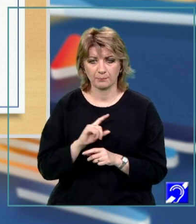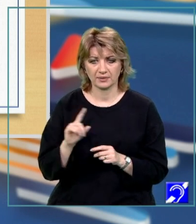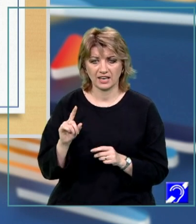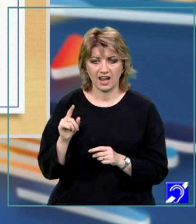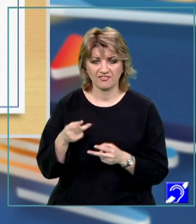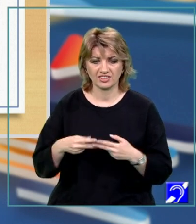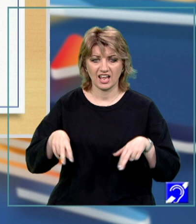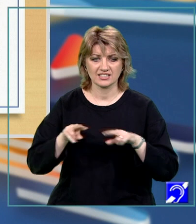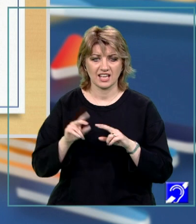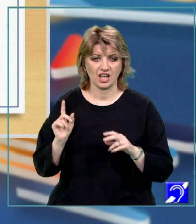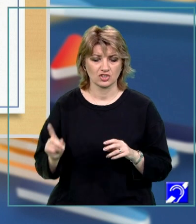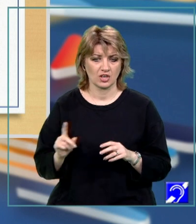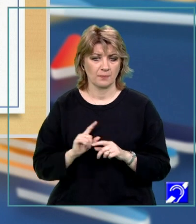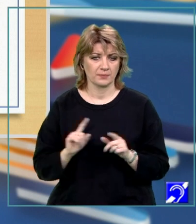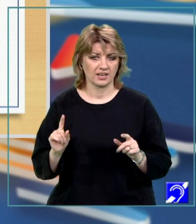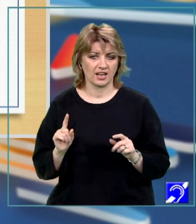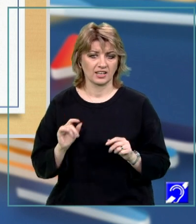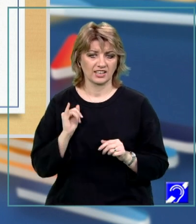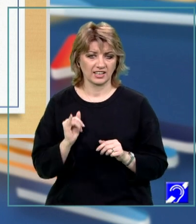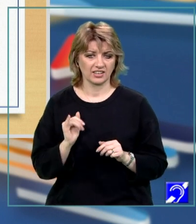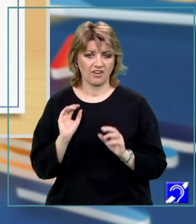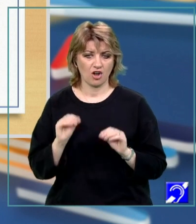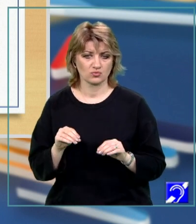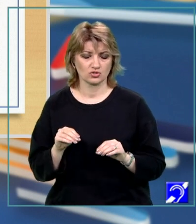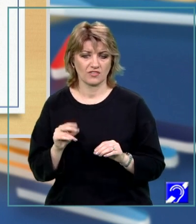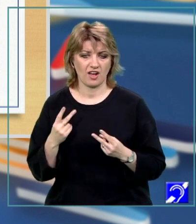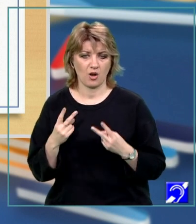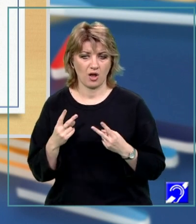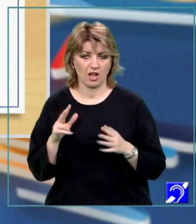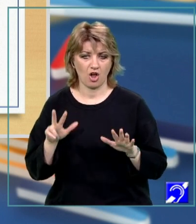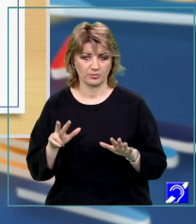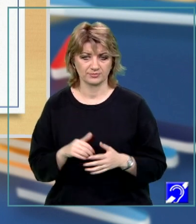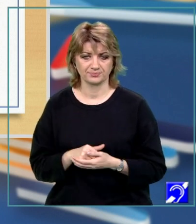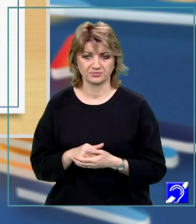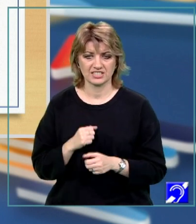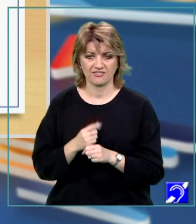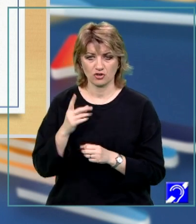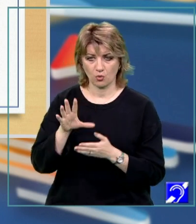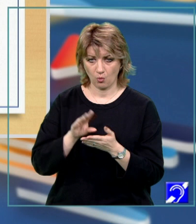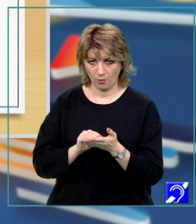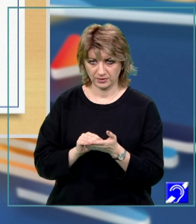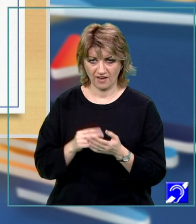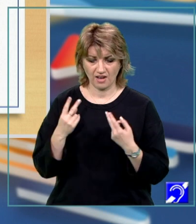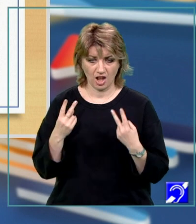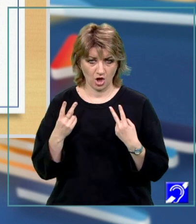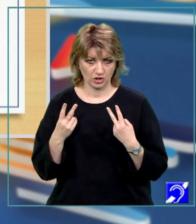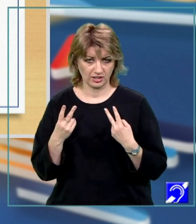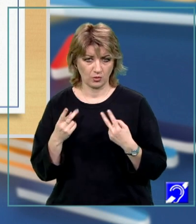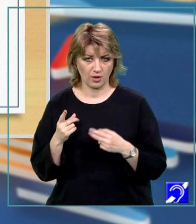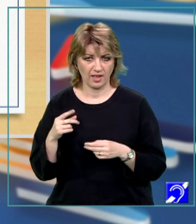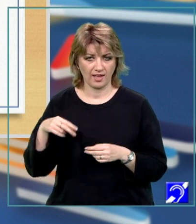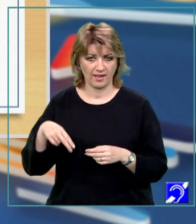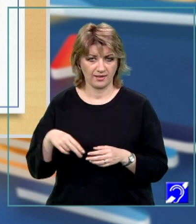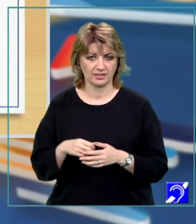finalizarea acestora, până când I va ajunge să aibă valoarea 8 inclusiv. Se face o copie a valorii lui N,